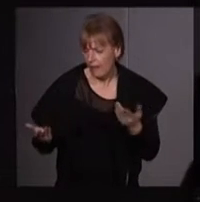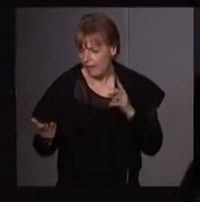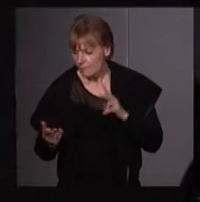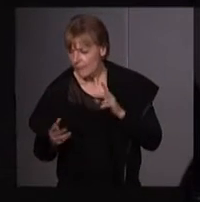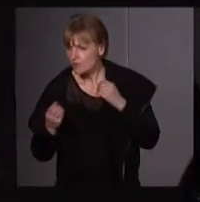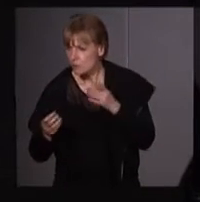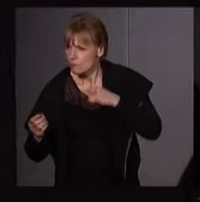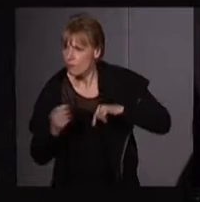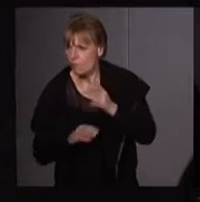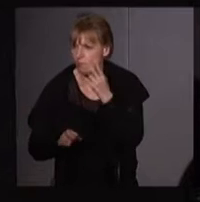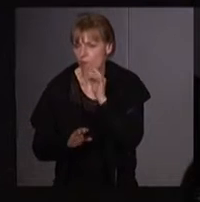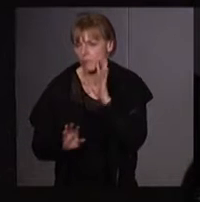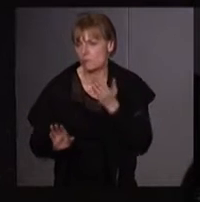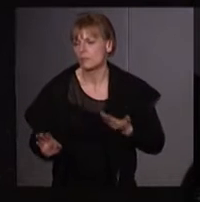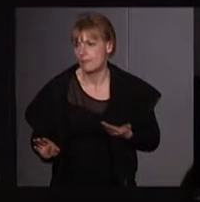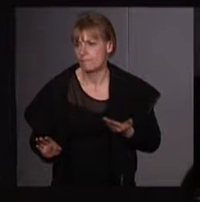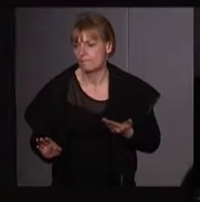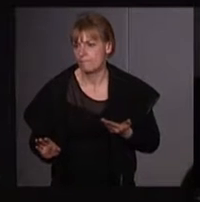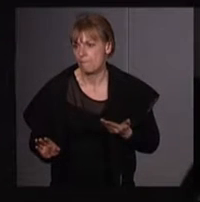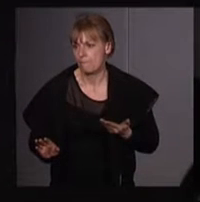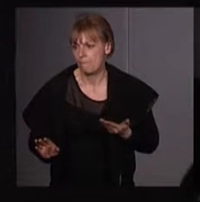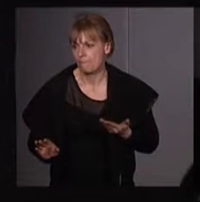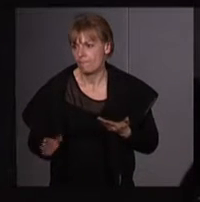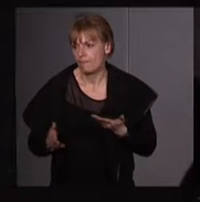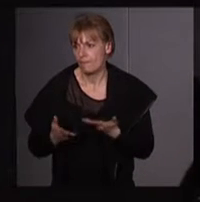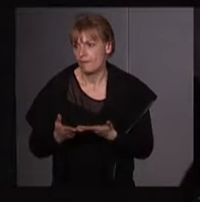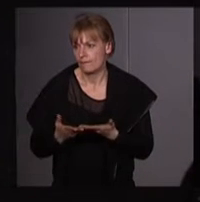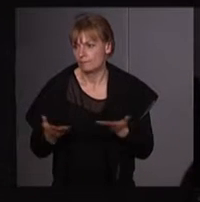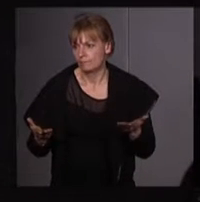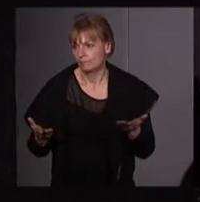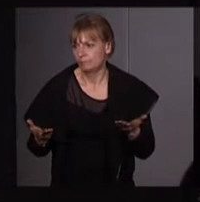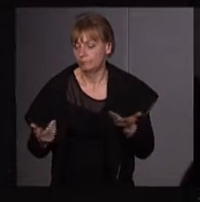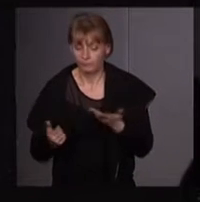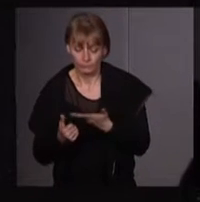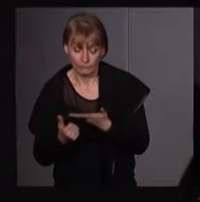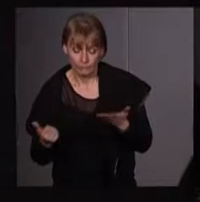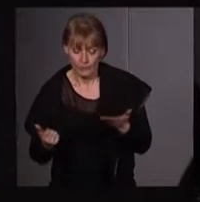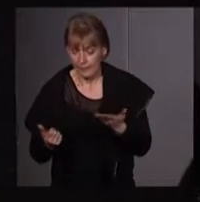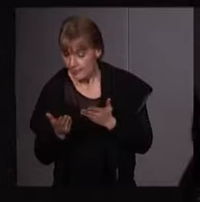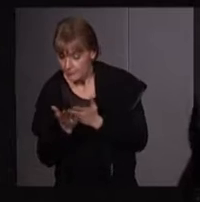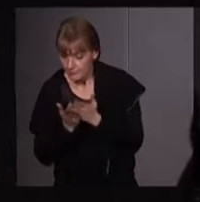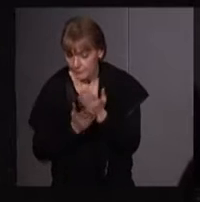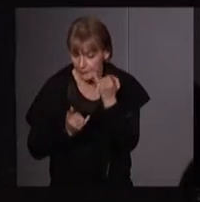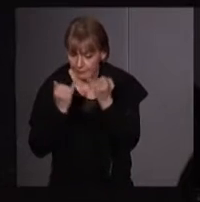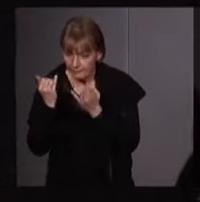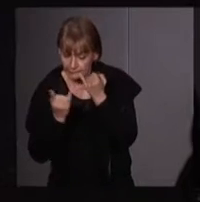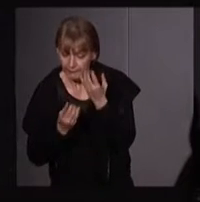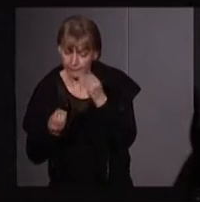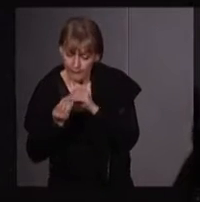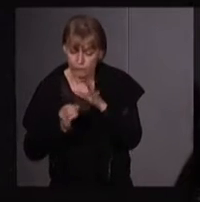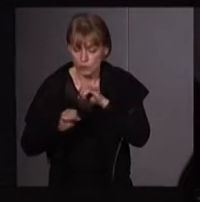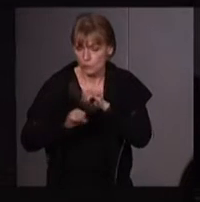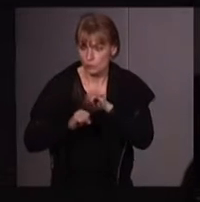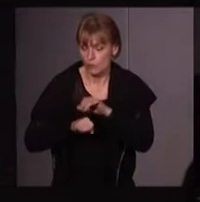mécompréhensions qui sont liées à la fois courant d'idées et ce mouvement politique.